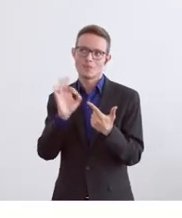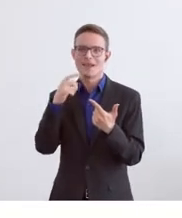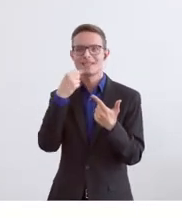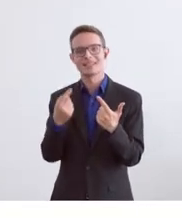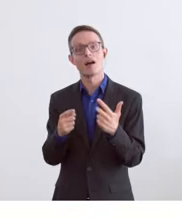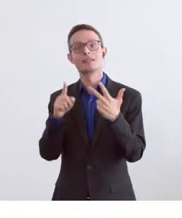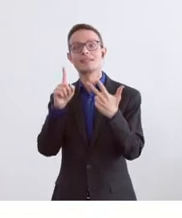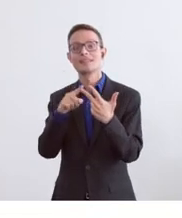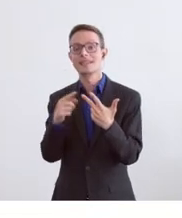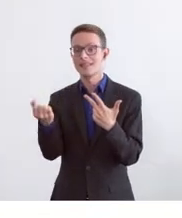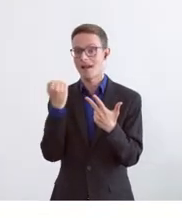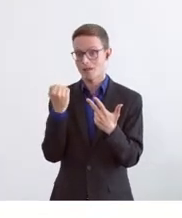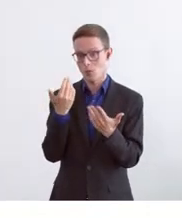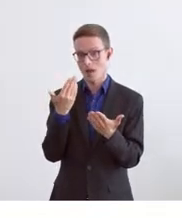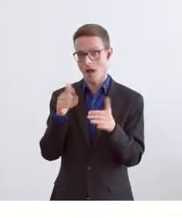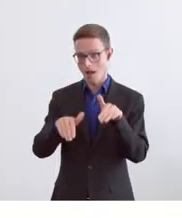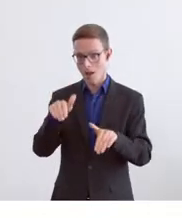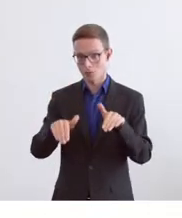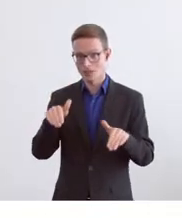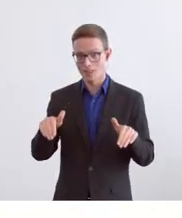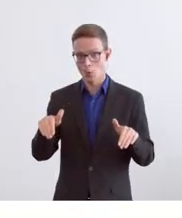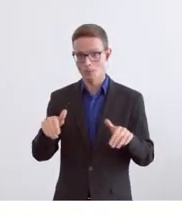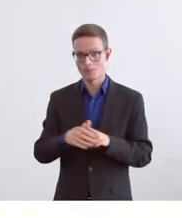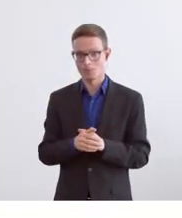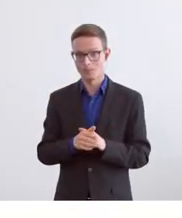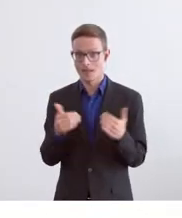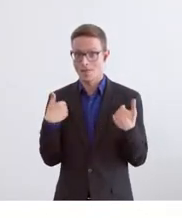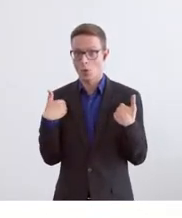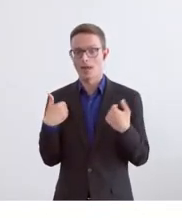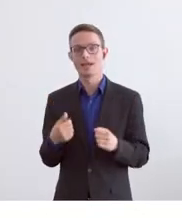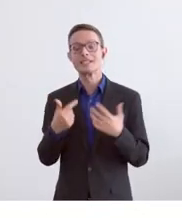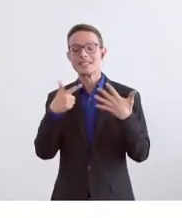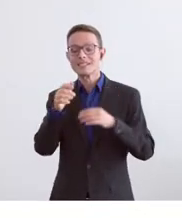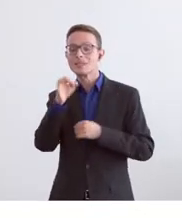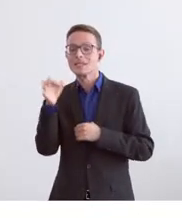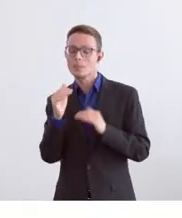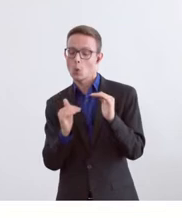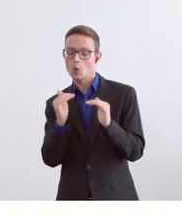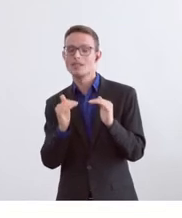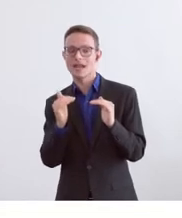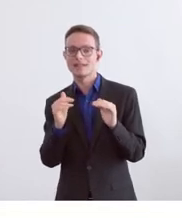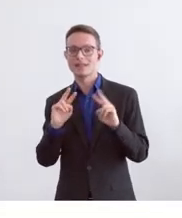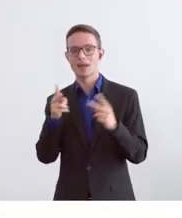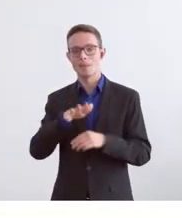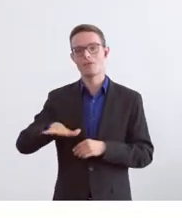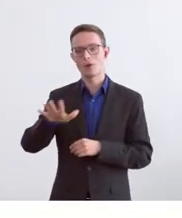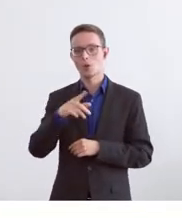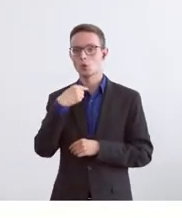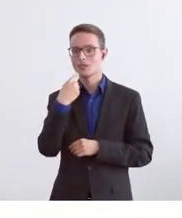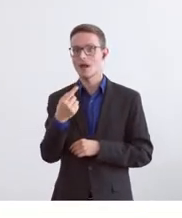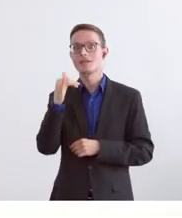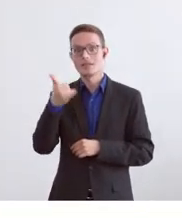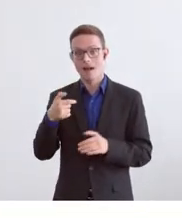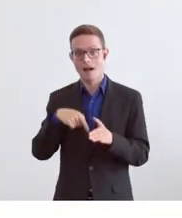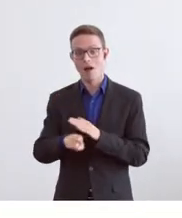kantonalen Abstimmung. Mit fast 70% hat die Zürcher Bevölkerung ja gesagt zum kantonalen Bürgerrechtsgesetz.